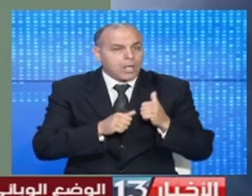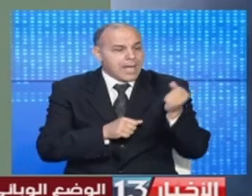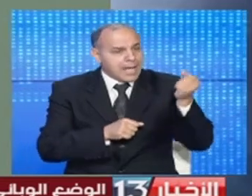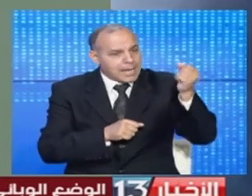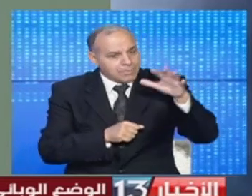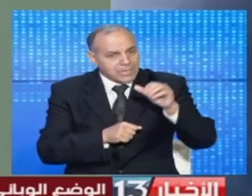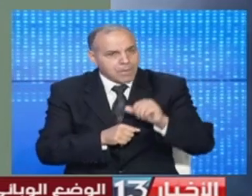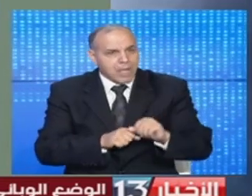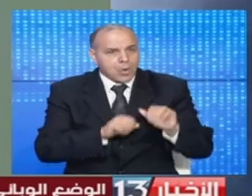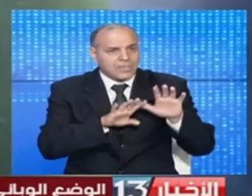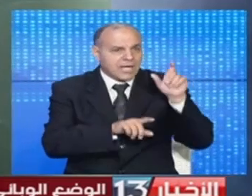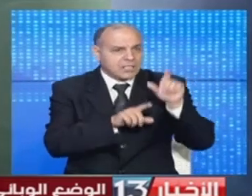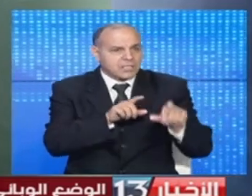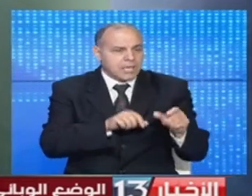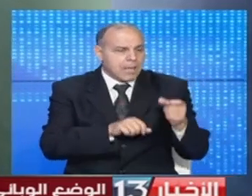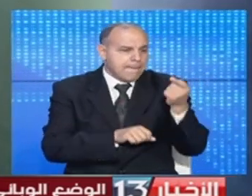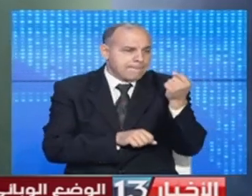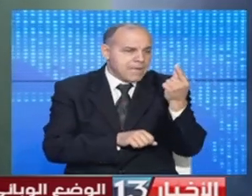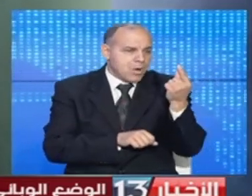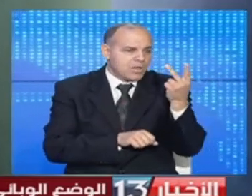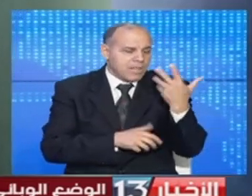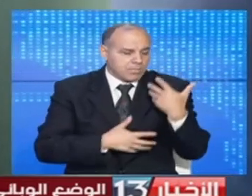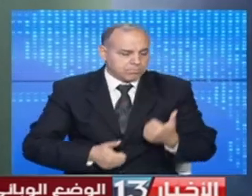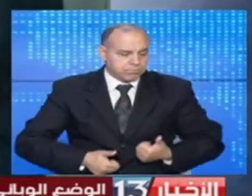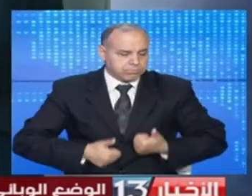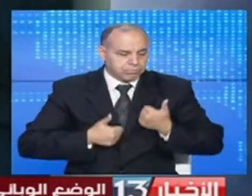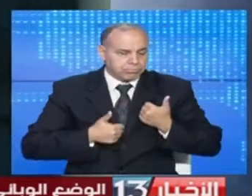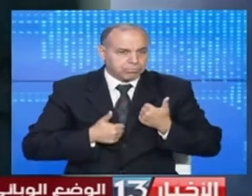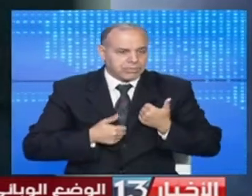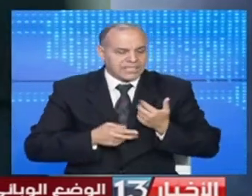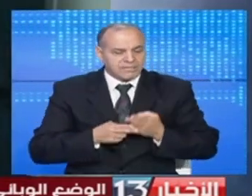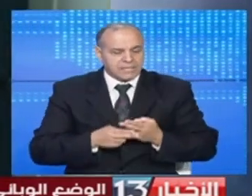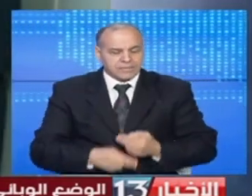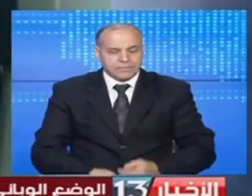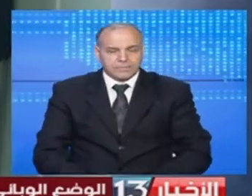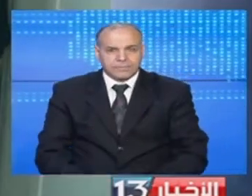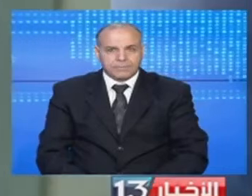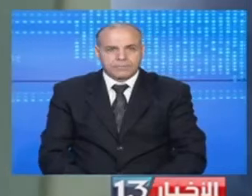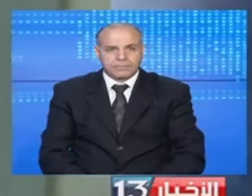خمسمائة وتسع حالات ومئة وثلاث حالات شفاء بسفاقس